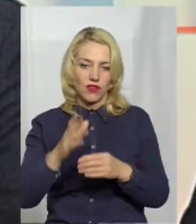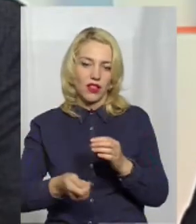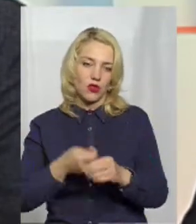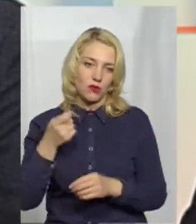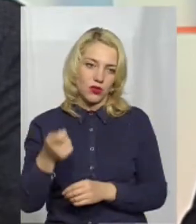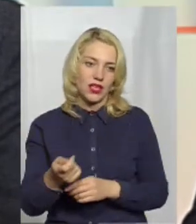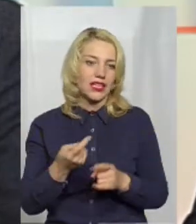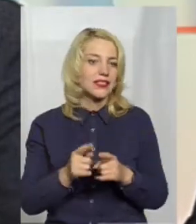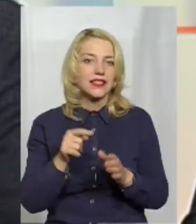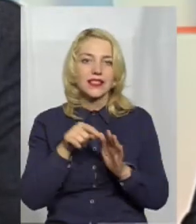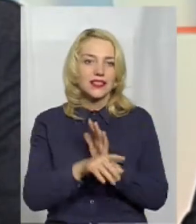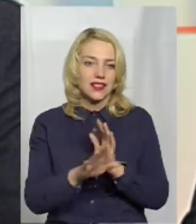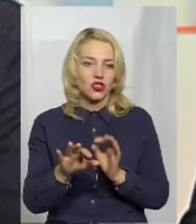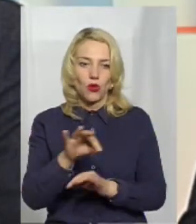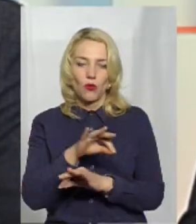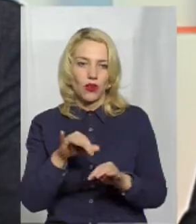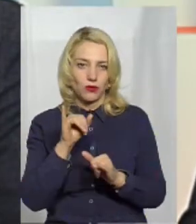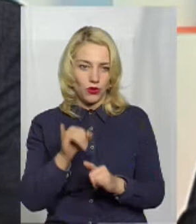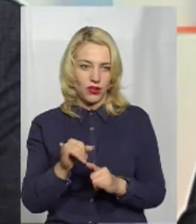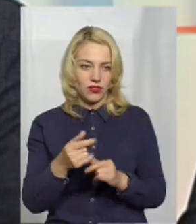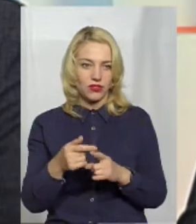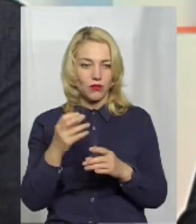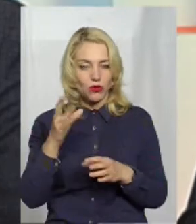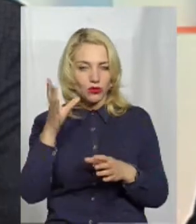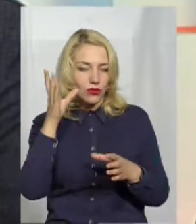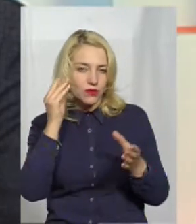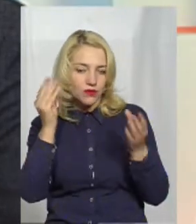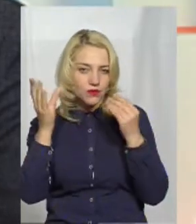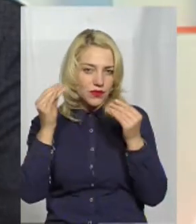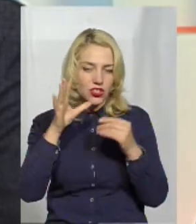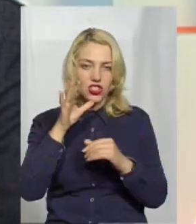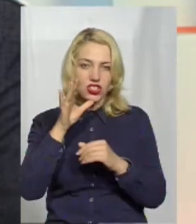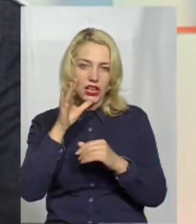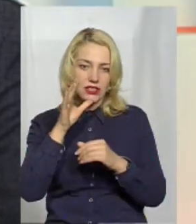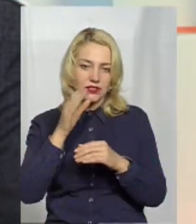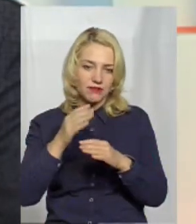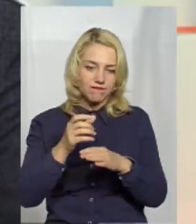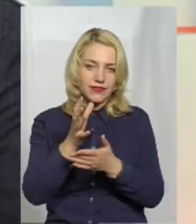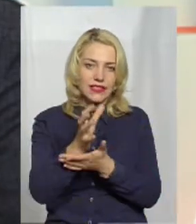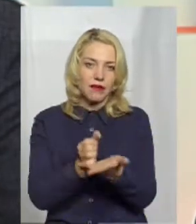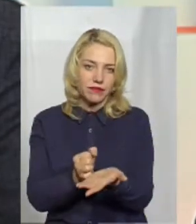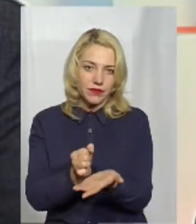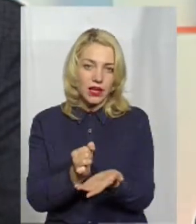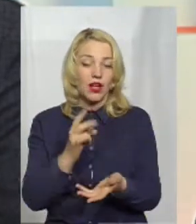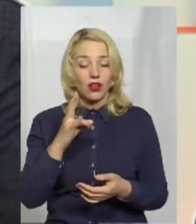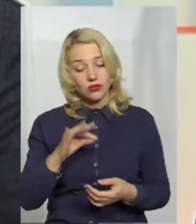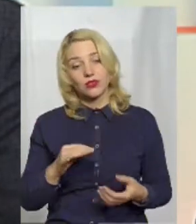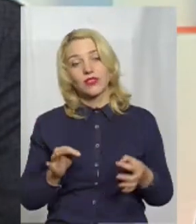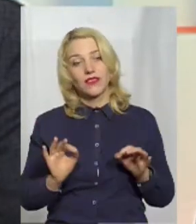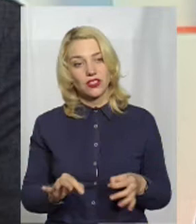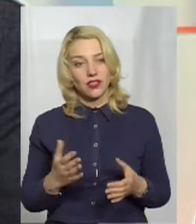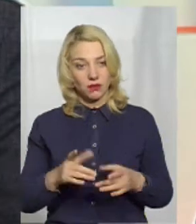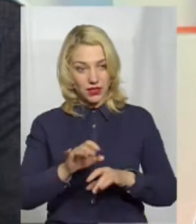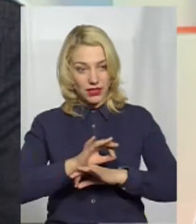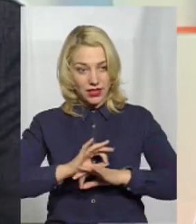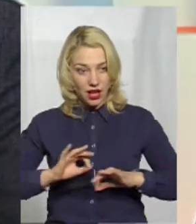не означає, що проєкт є поганим. Ти просто собі розраховуєш так час, тобто, у є час такий. Але, звичайно, якби в